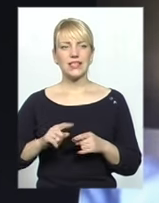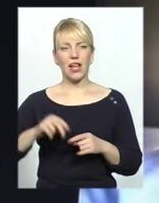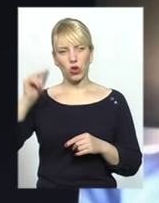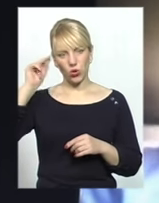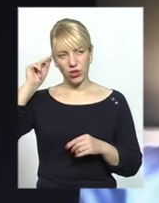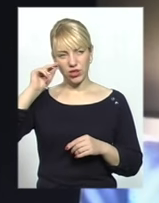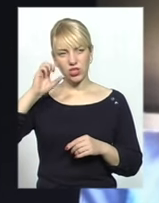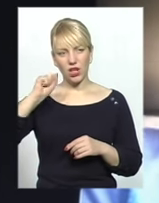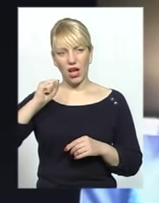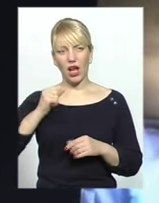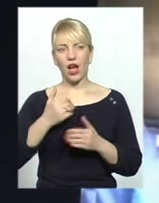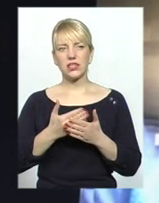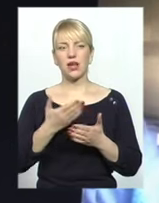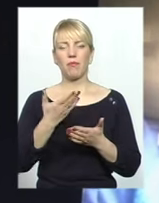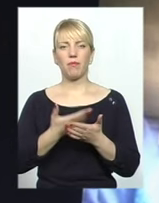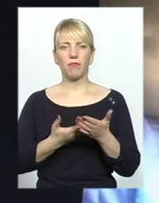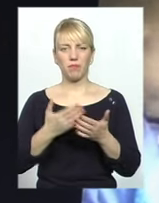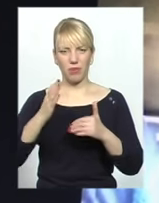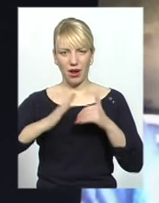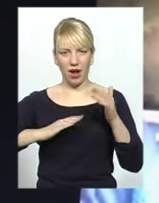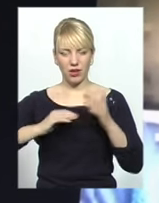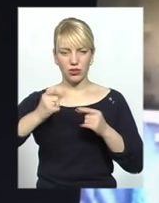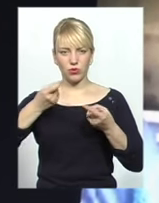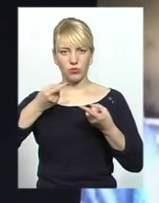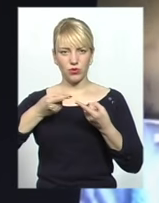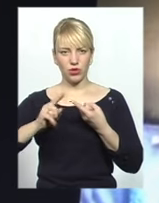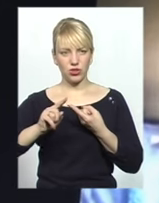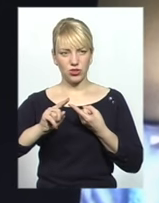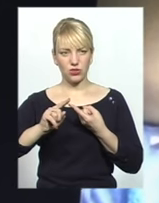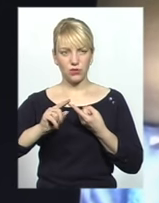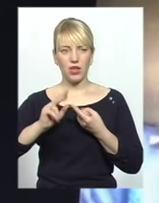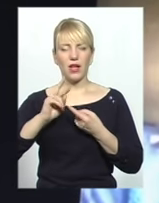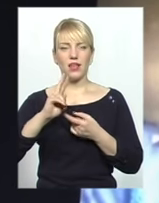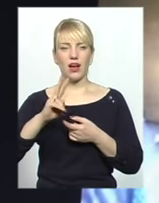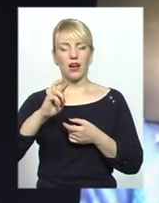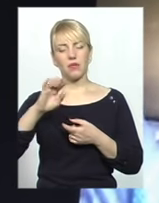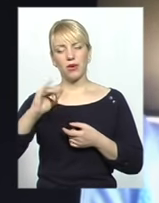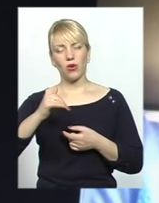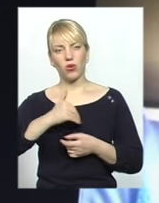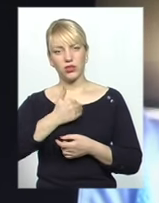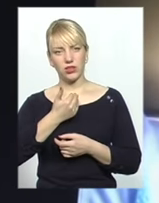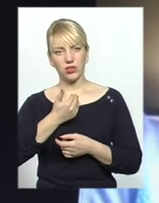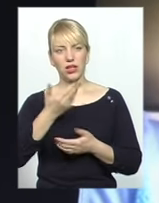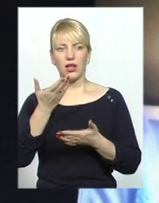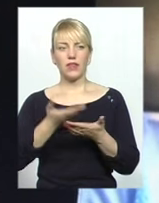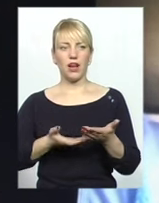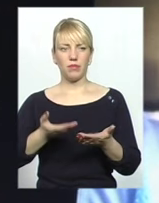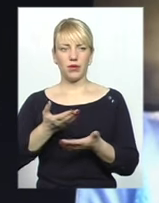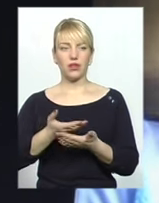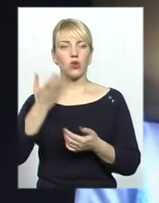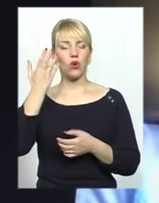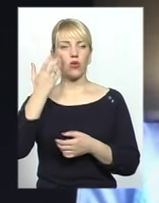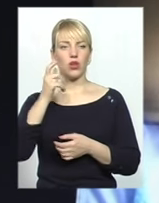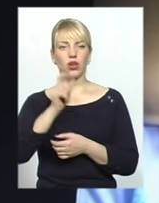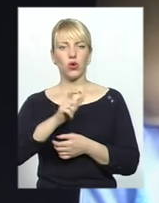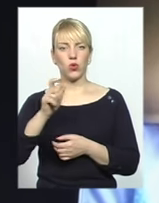З практичного боку взагалі не все, звичайно, виходить так, як нам би хотілося. Скажімо на прикладі, коли люди